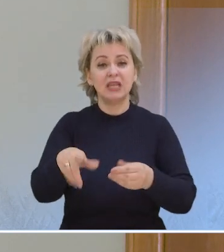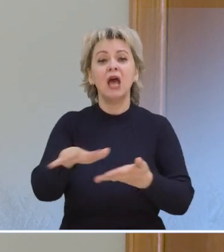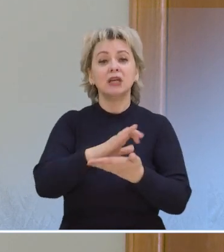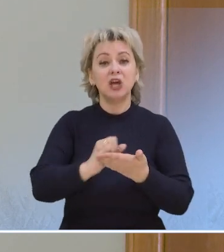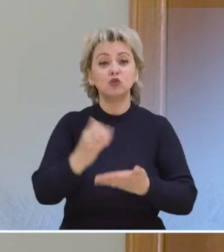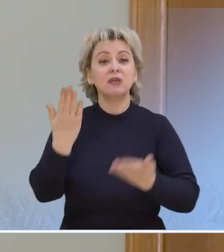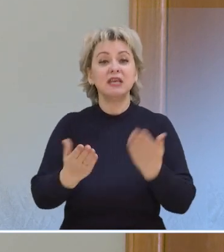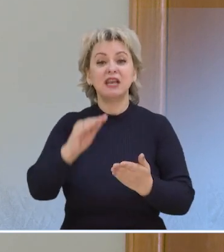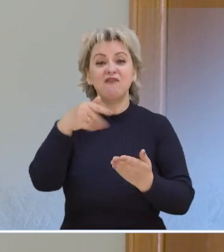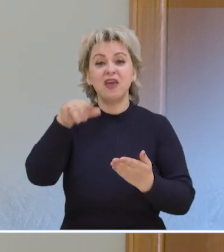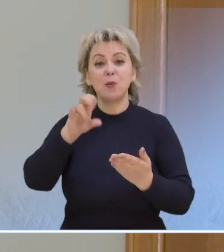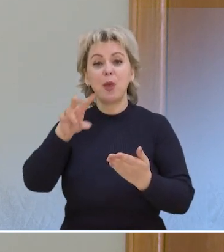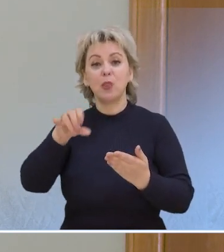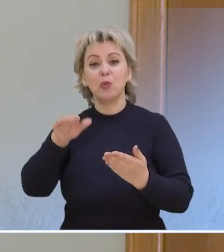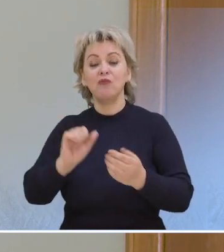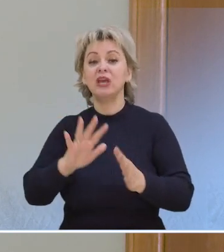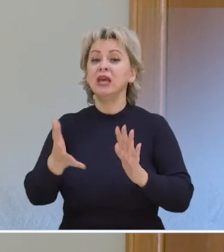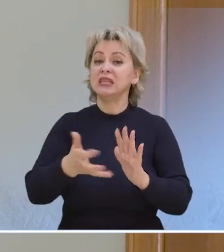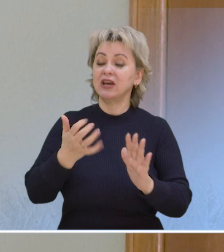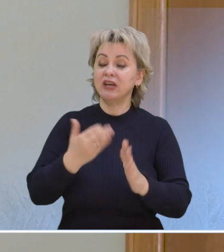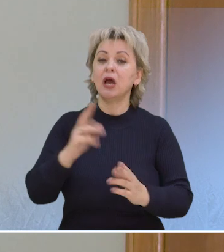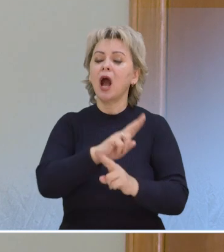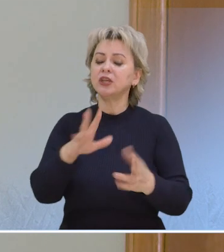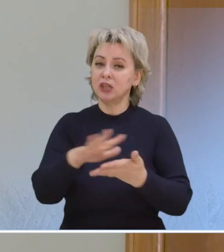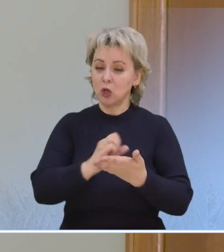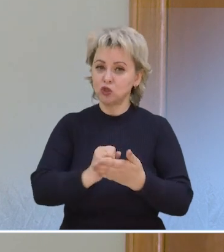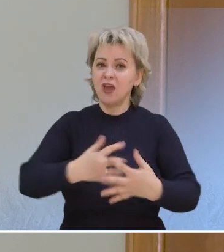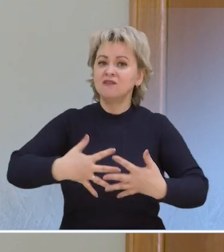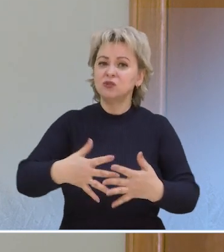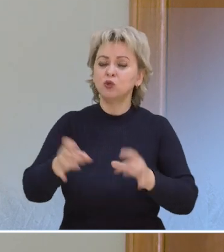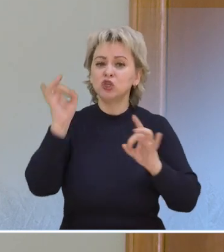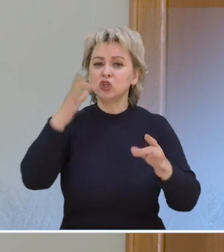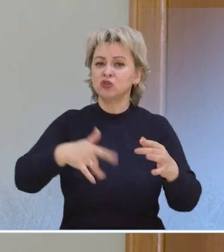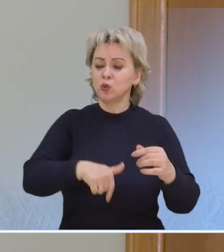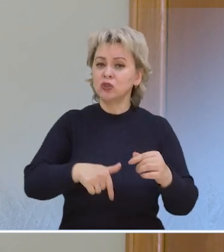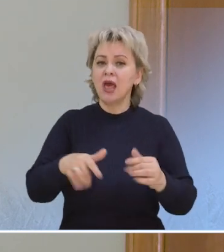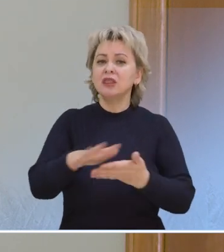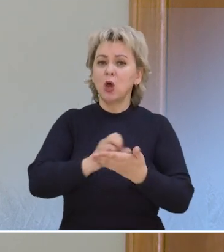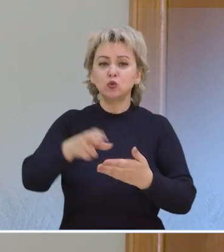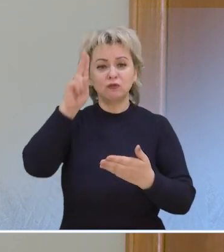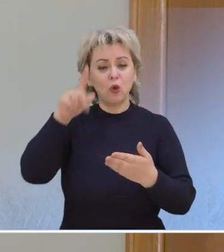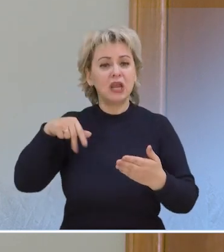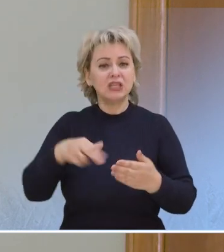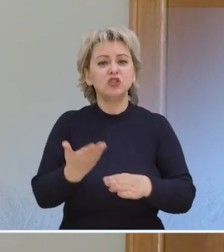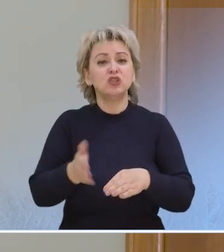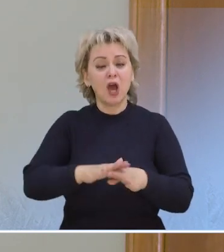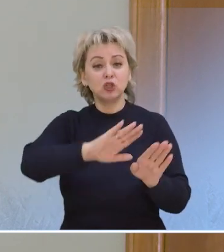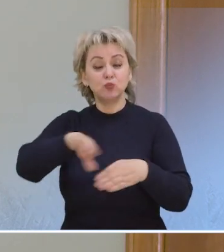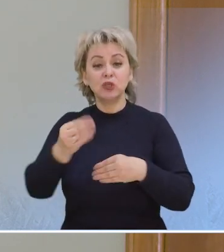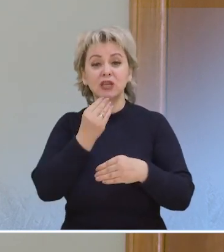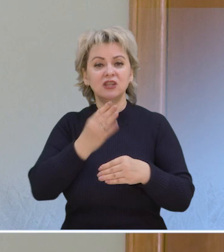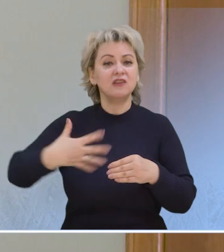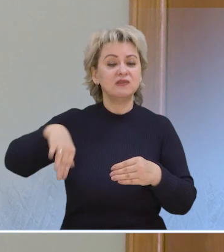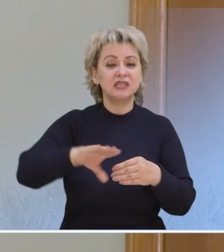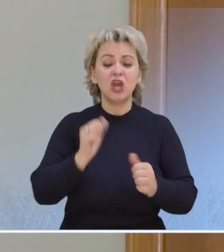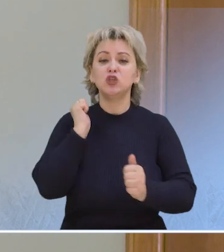ферментов, допустим, не хватает. К каким нарушениям, например? Сдутие, урчание, нарушение стула, тяжесть после еды. То есть,